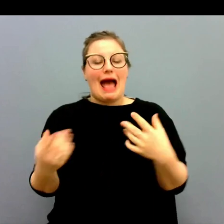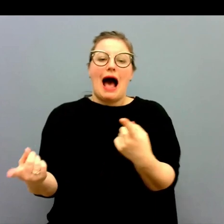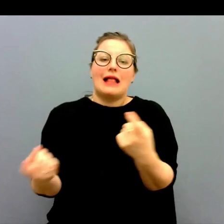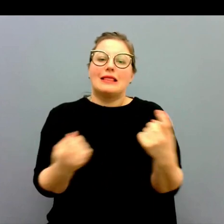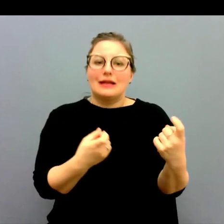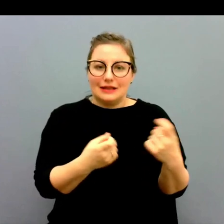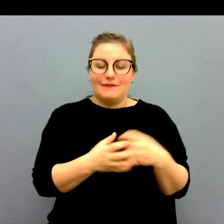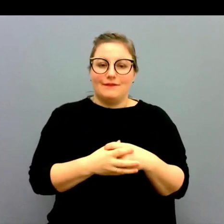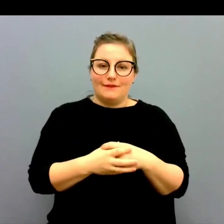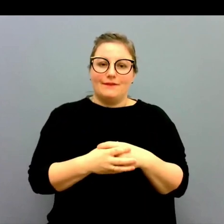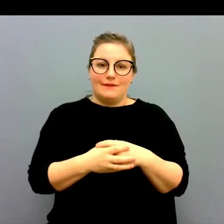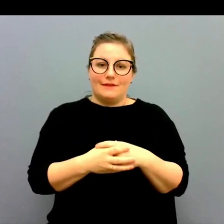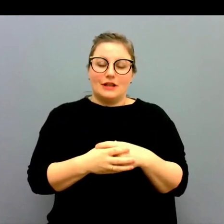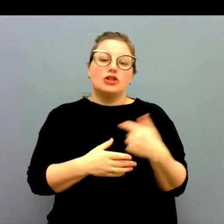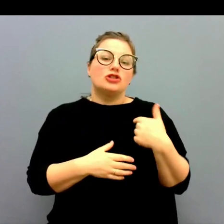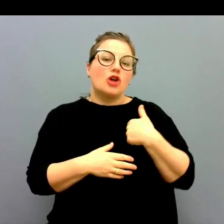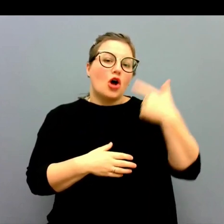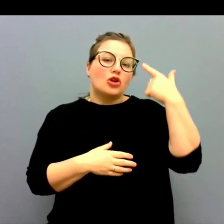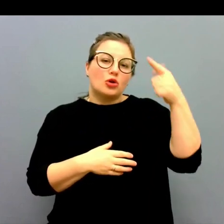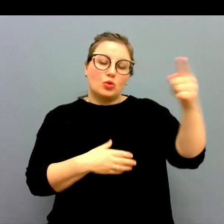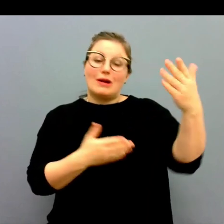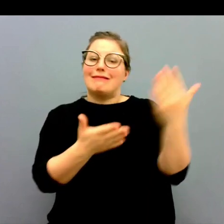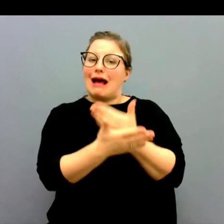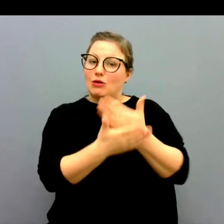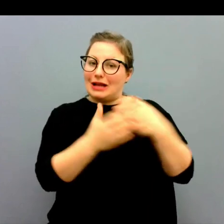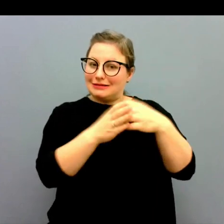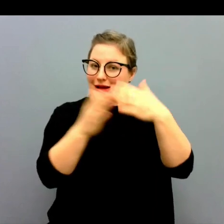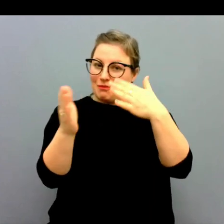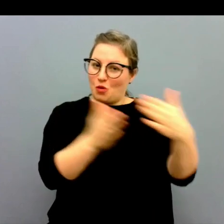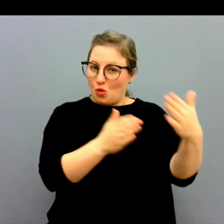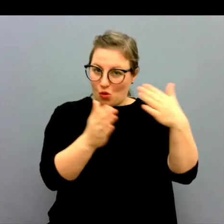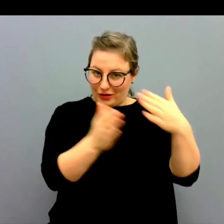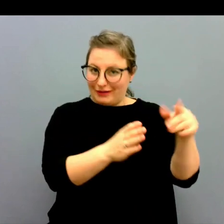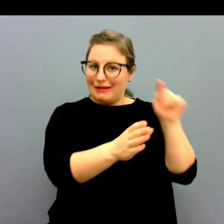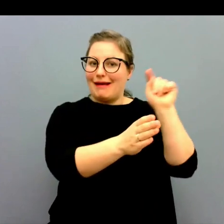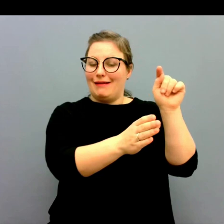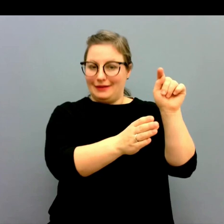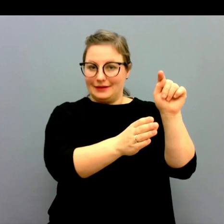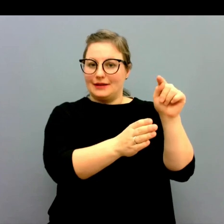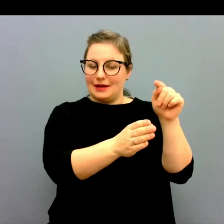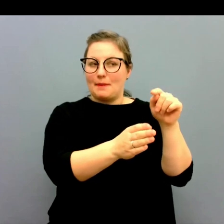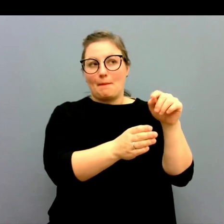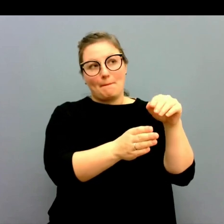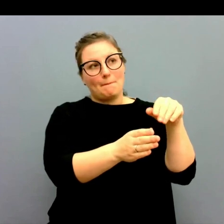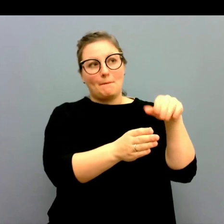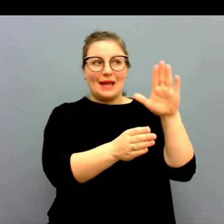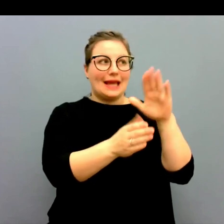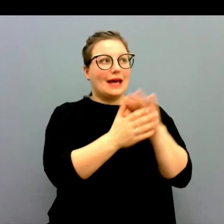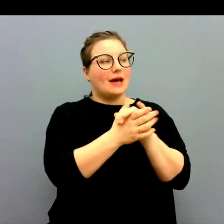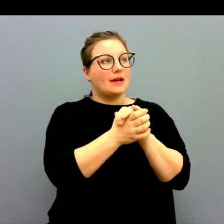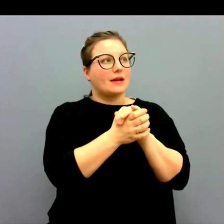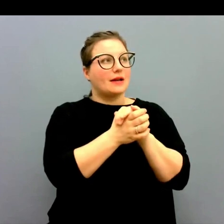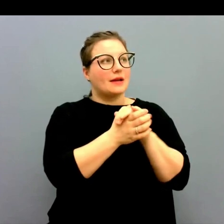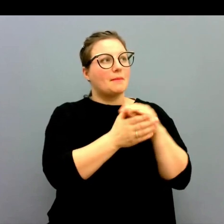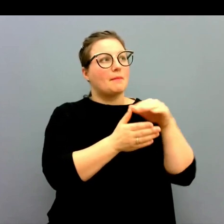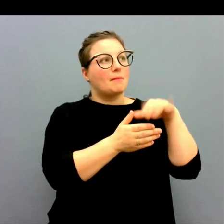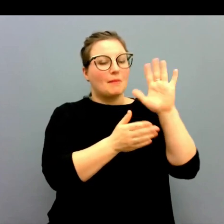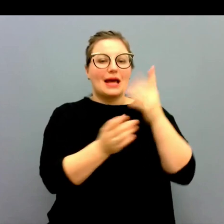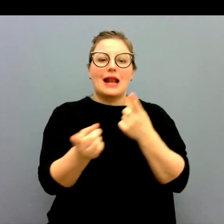yrke. Jag tror att den här samordningen, den nationella samordningen kommer att göra det lite mer